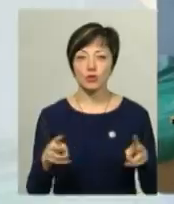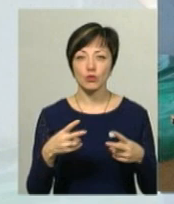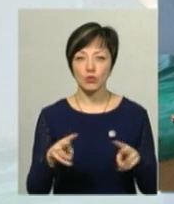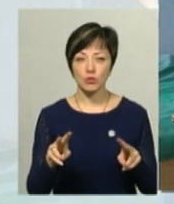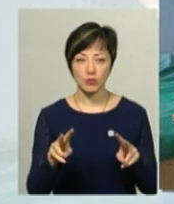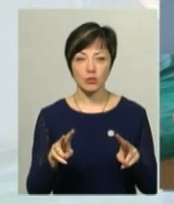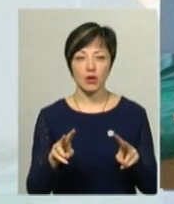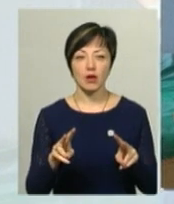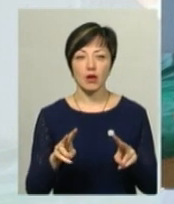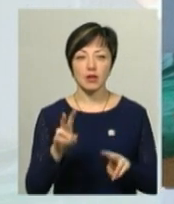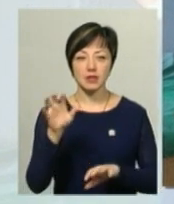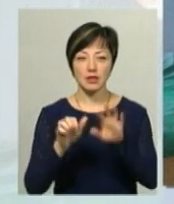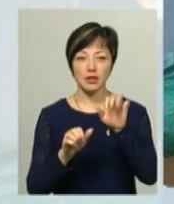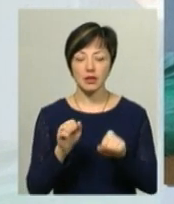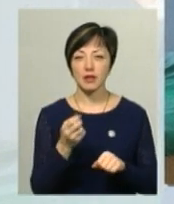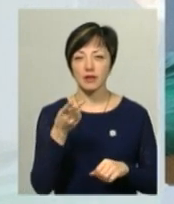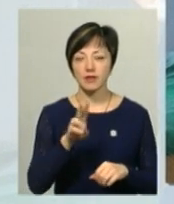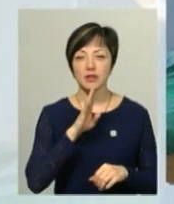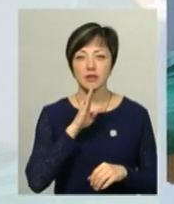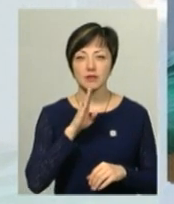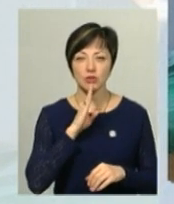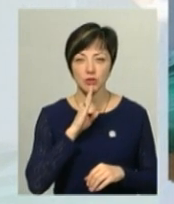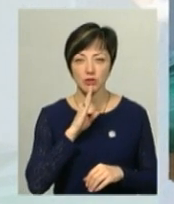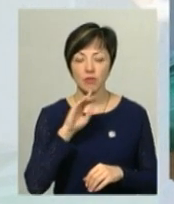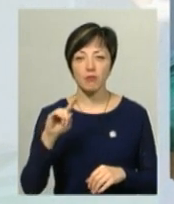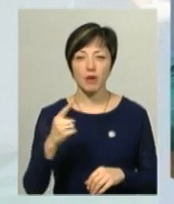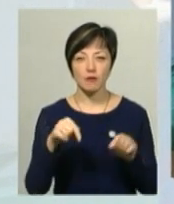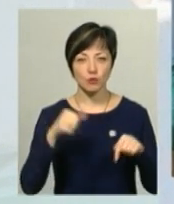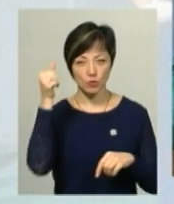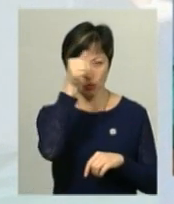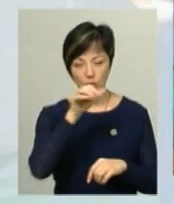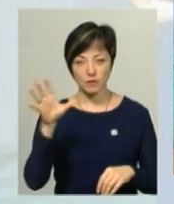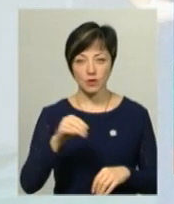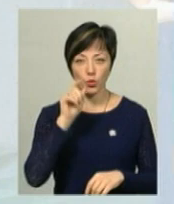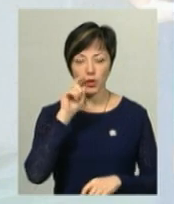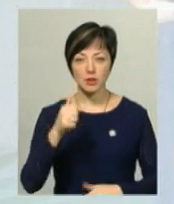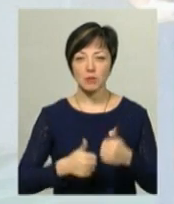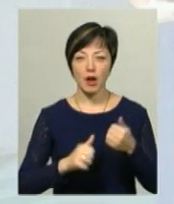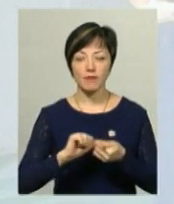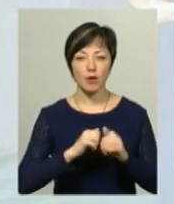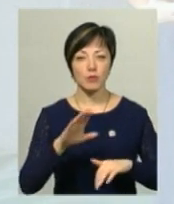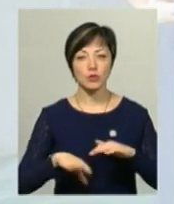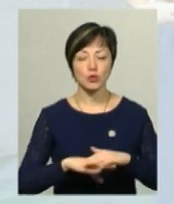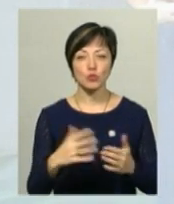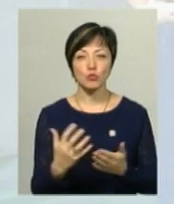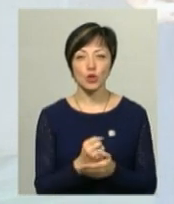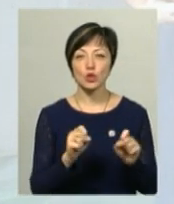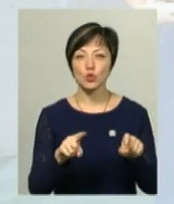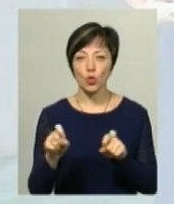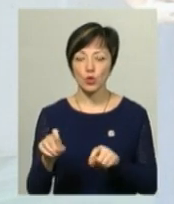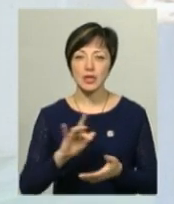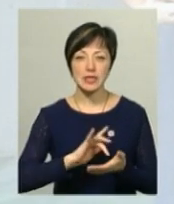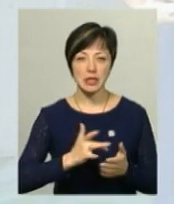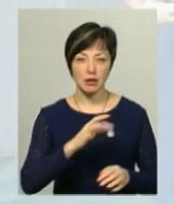-2005 років народження Катерина Питько та Вікторія Нікітіна у перших в цьому році всеукраїнських змаганнях у Кам'янці-Подільському здобули золото і